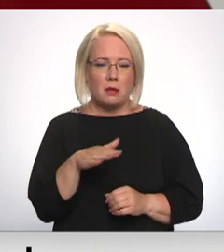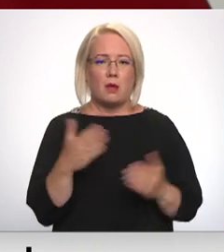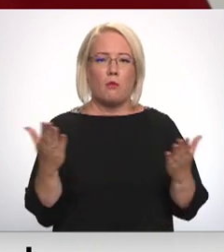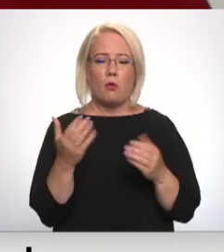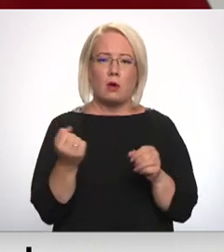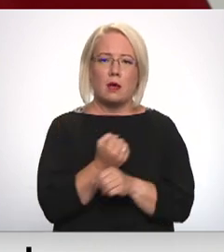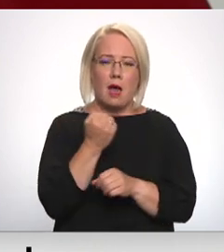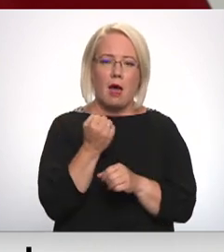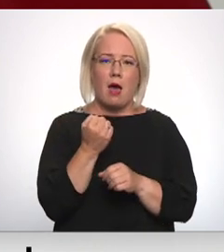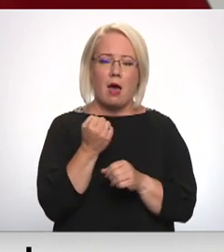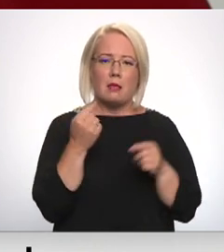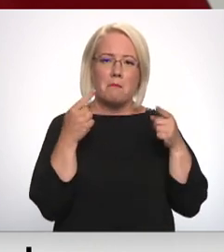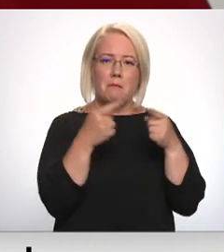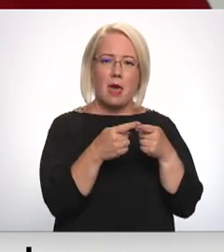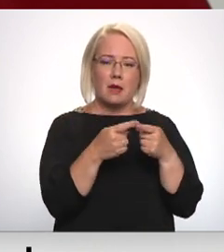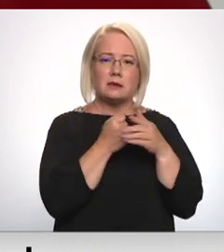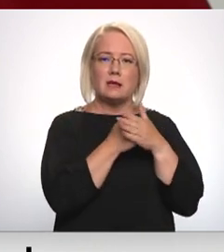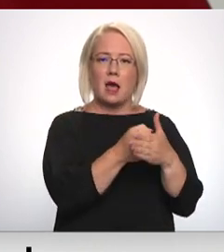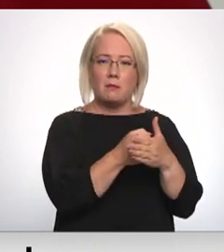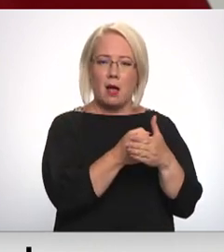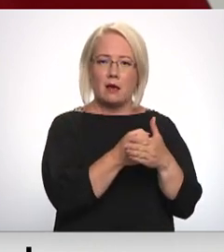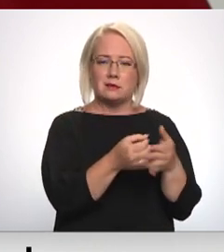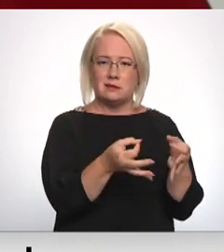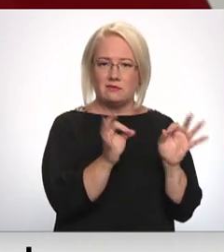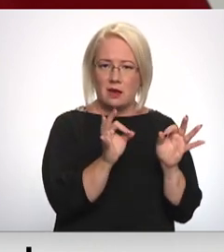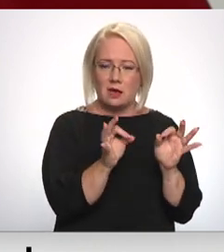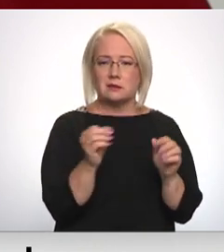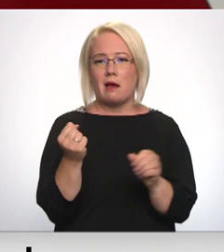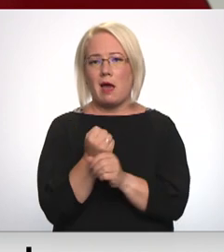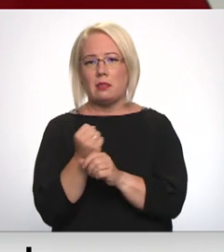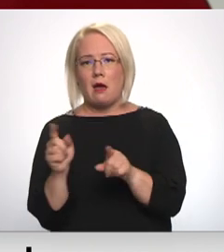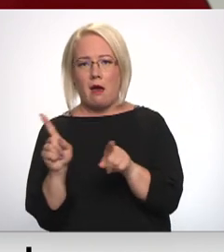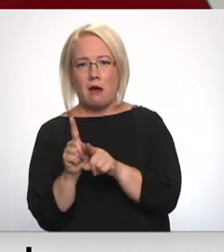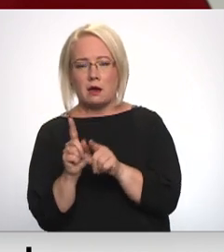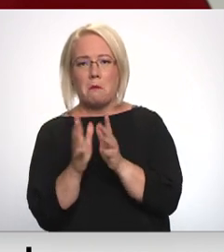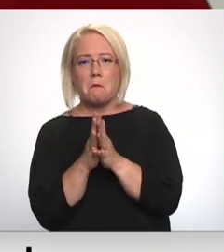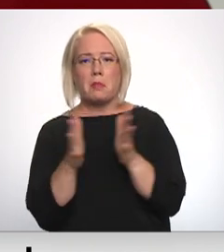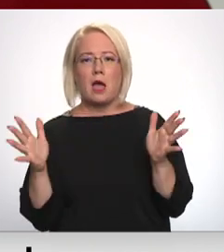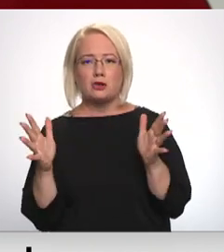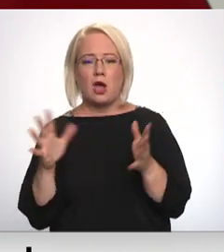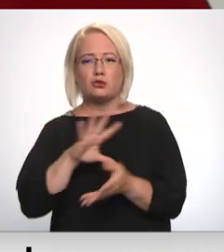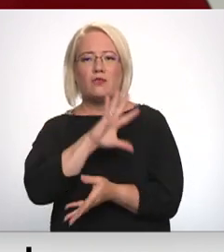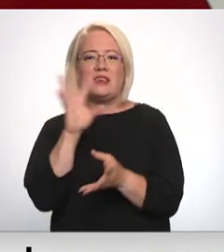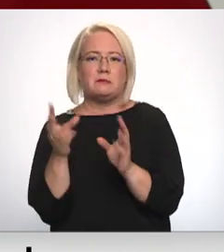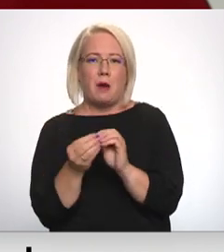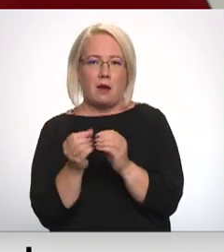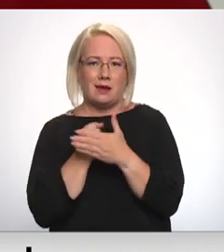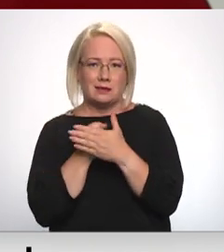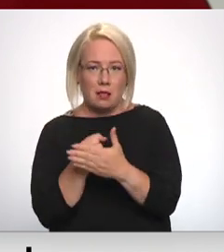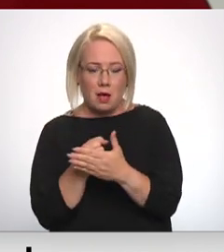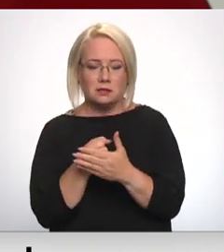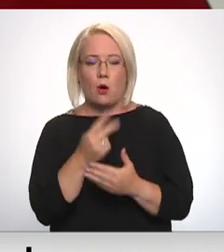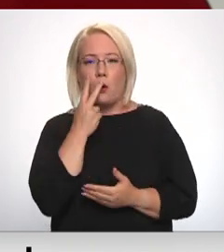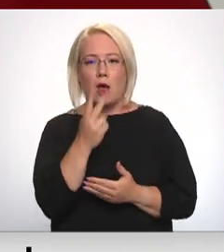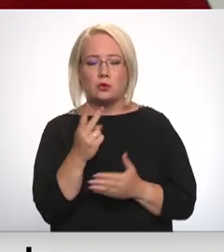gan mērķēta atbalsta nozīmīgas sastāvs, gan arī plašāks un vispārīgs. Redzot, kādā